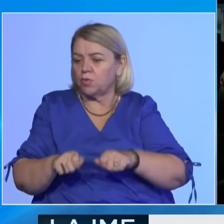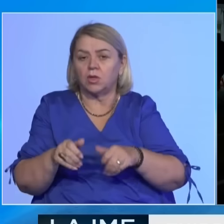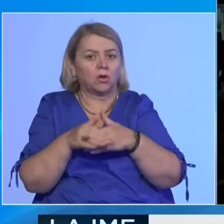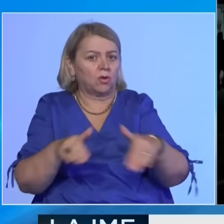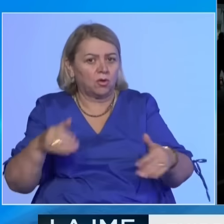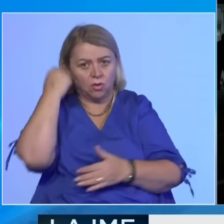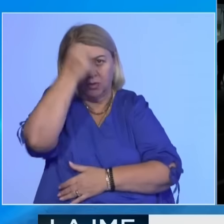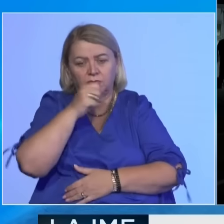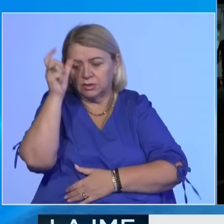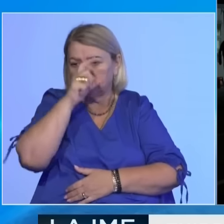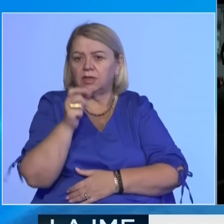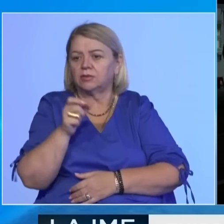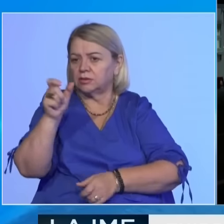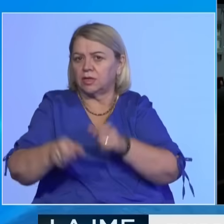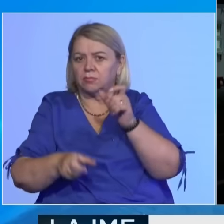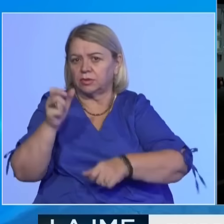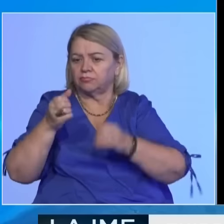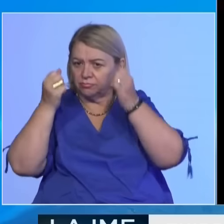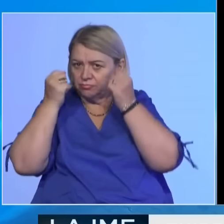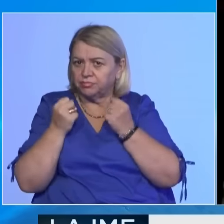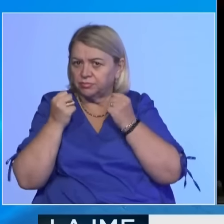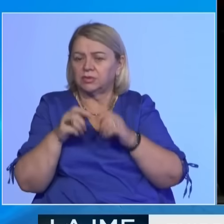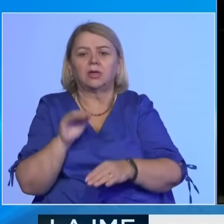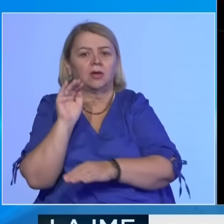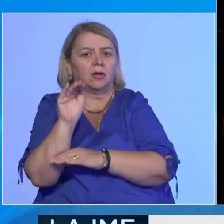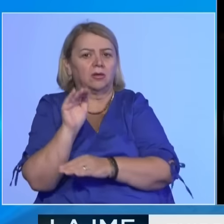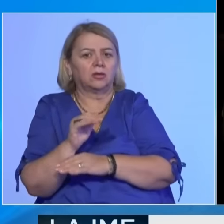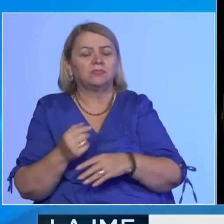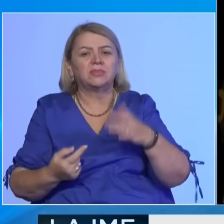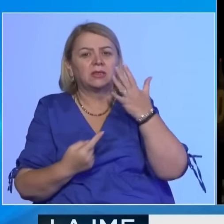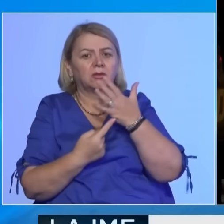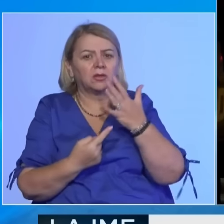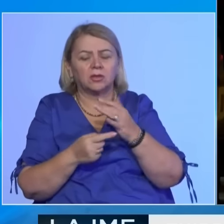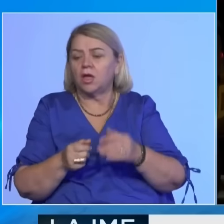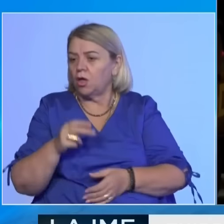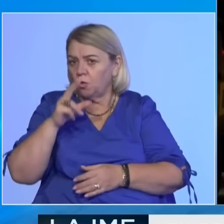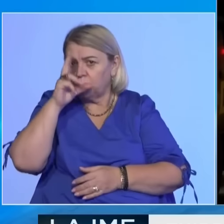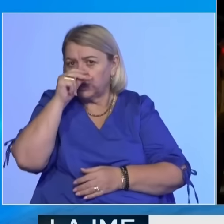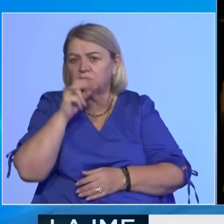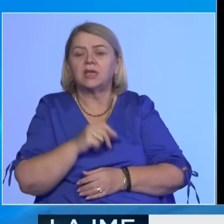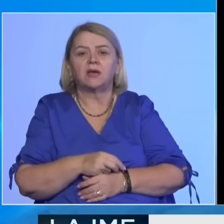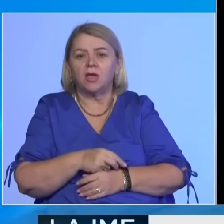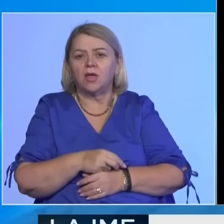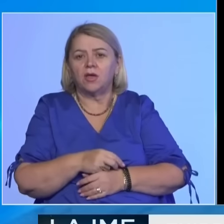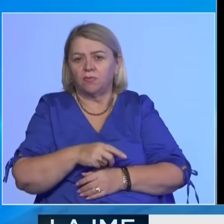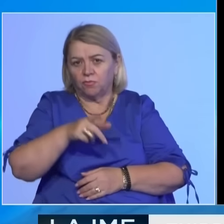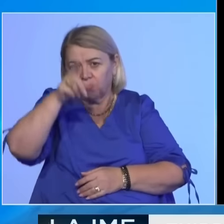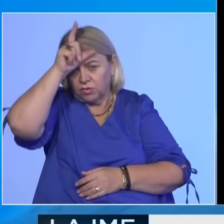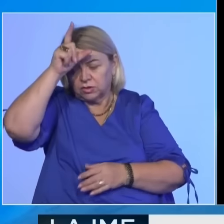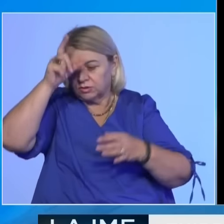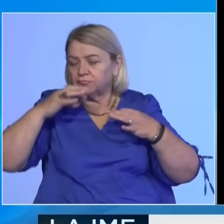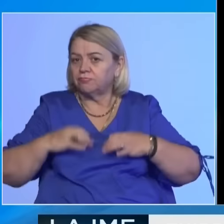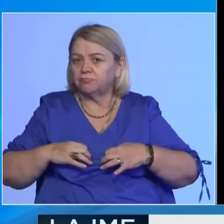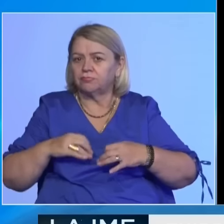Kosovës-Sërbi nga Sërbet e maskuar, ndërsa ka shkruar në platformë njëkse, policia e buqicit po e mbështetat të